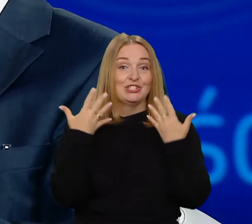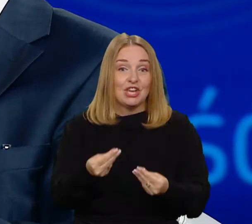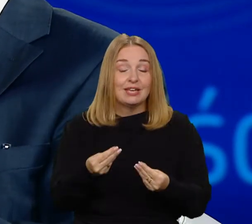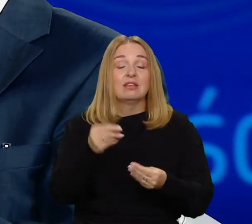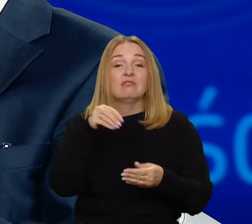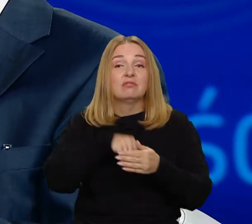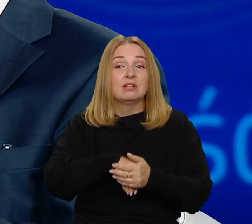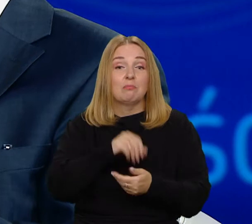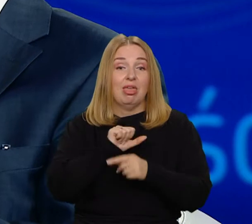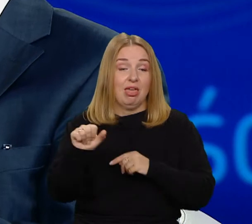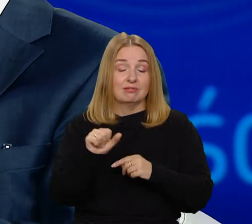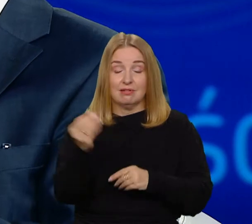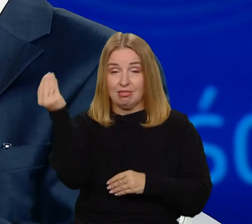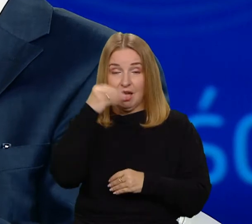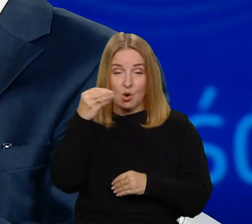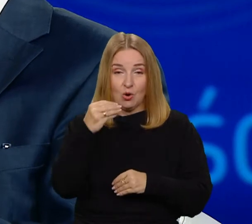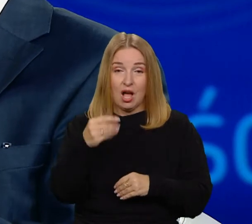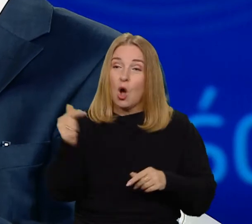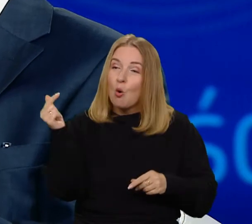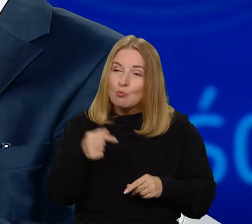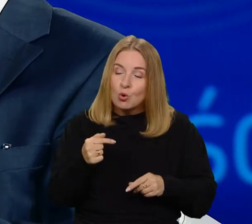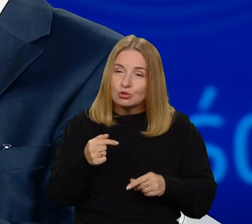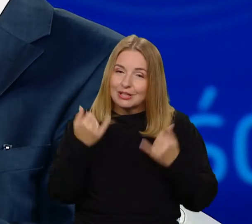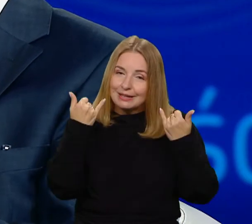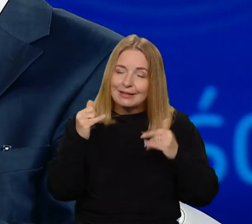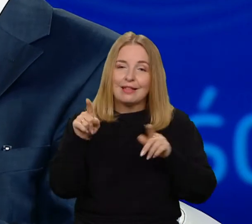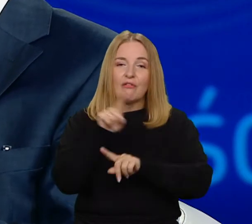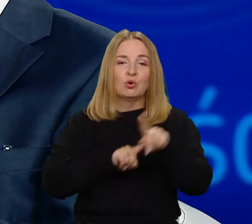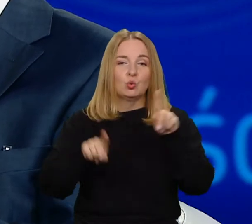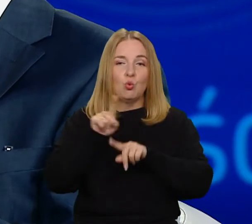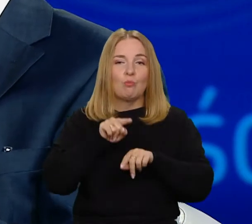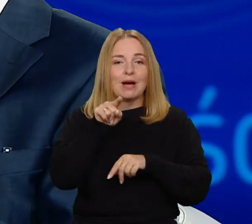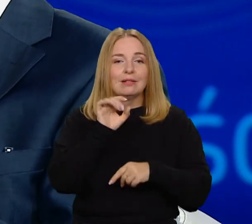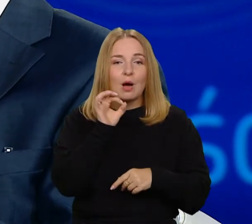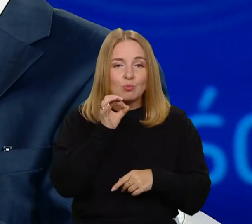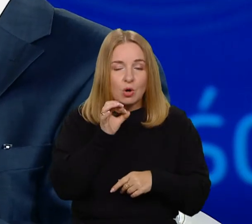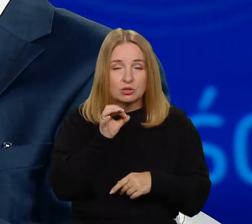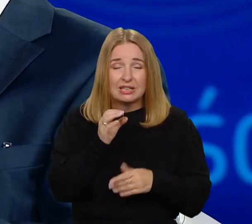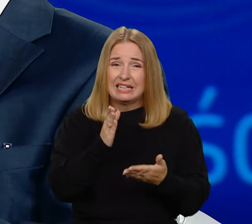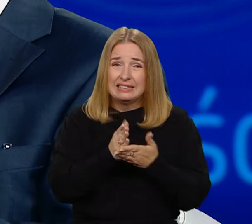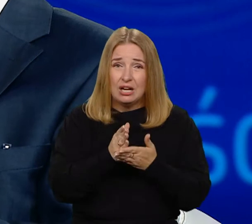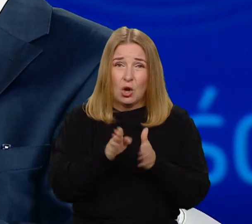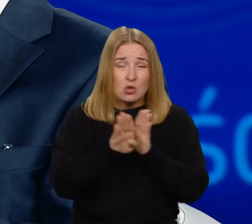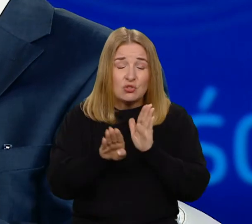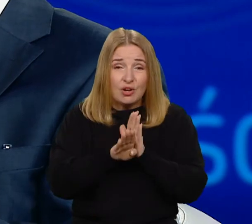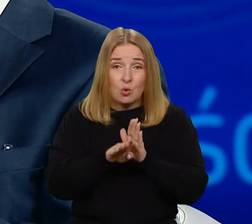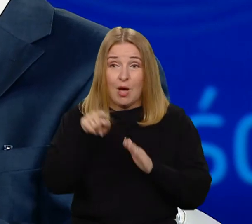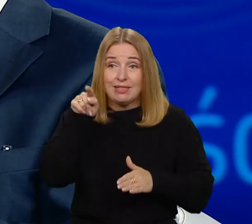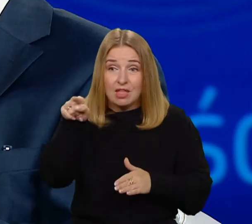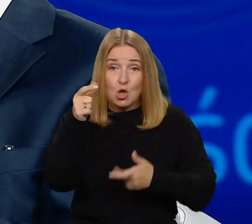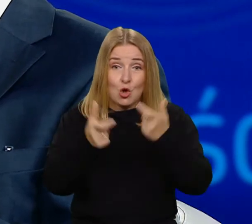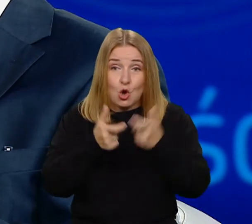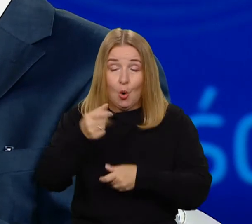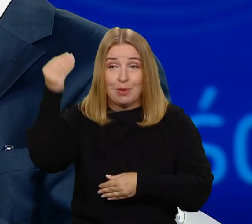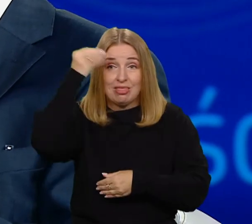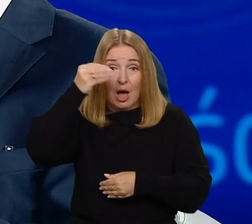młodych ludzi się zwrócić, że właśnie bez wielkich słów uczysz się dla siebie, żeby być kimś, żeby coś